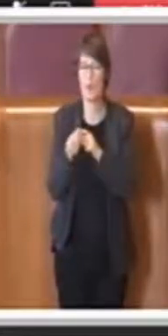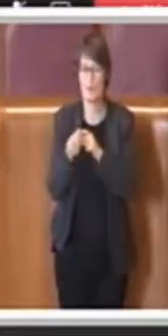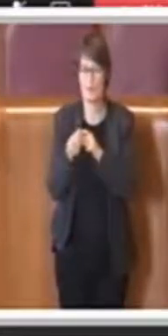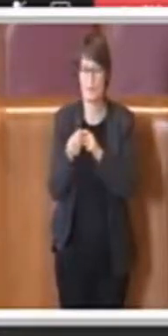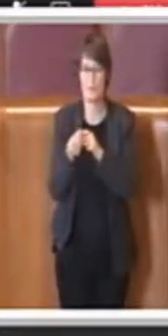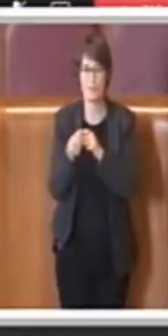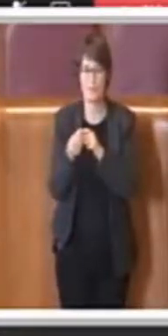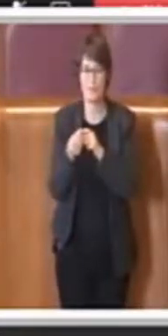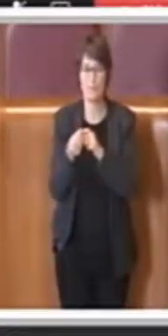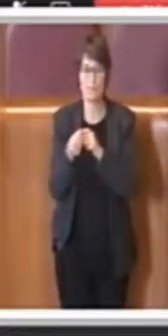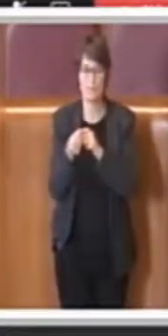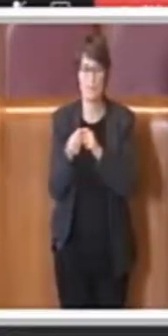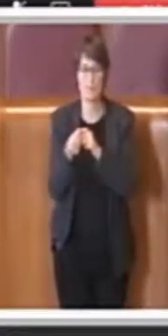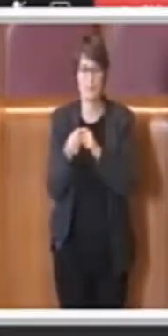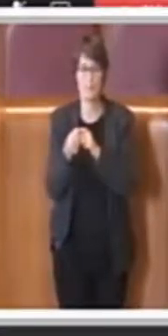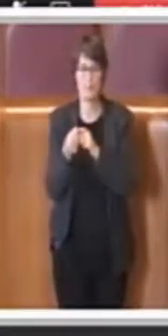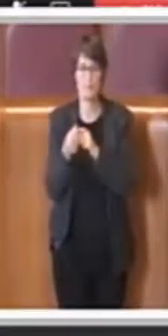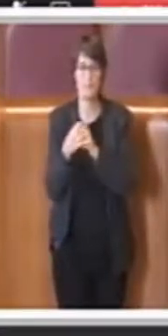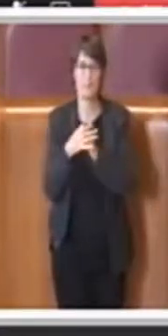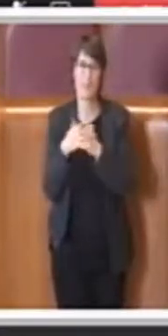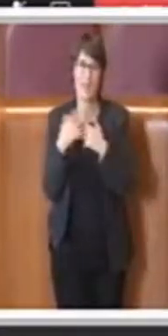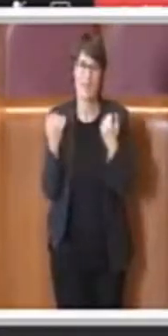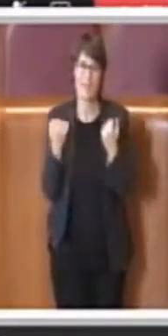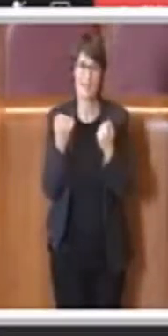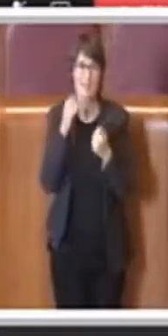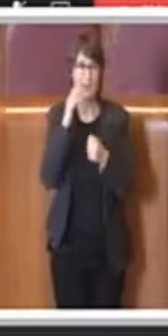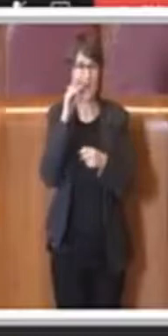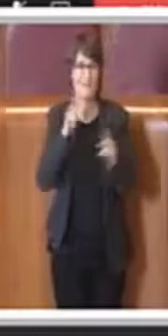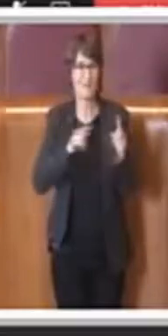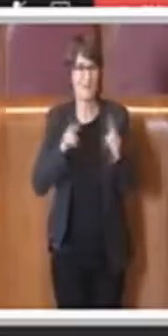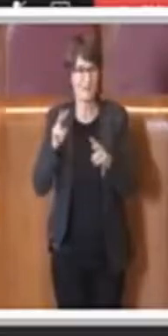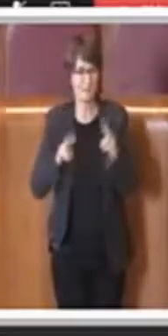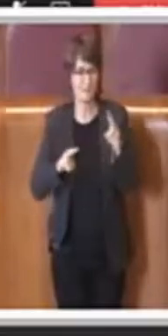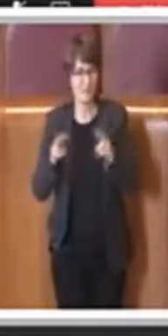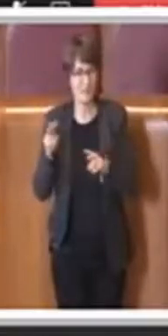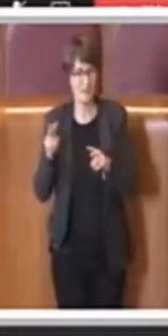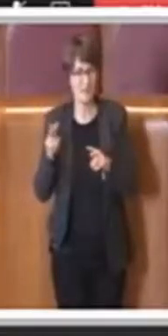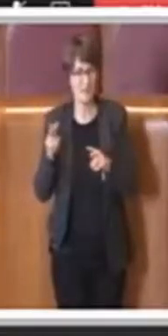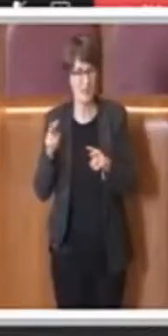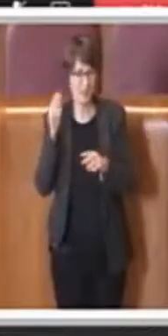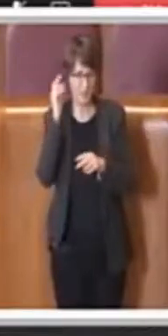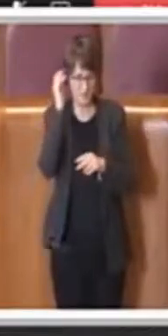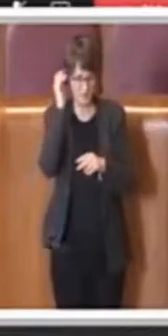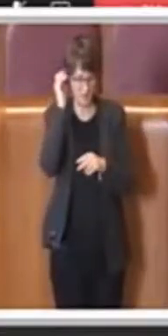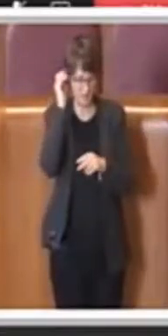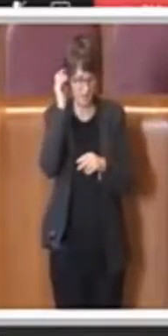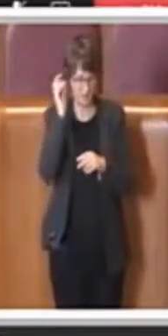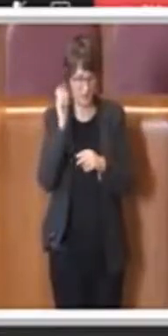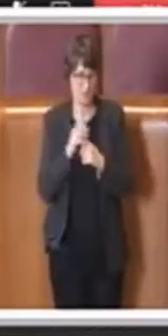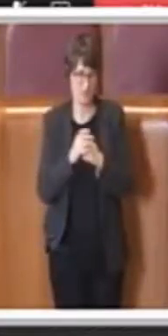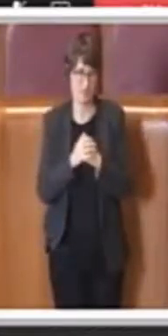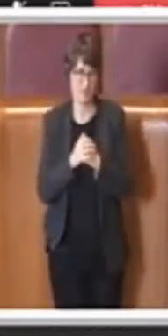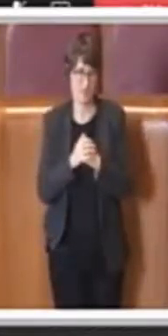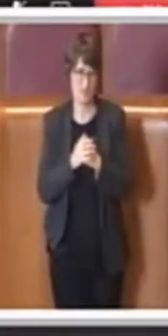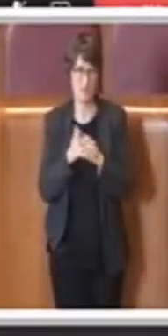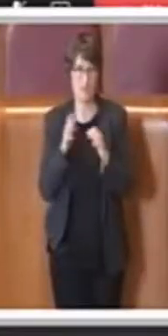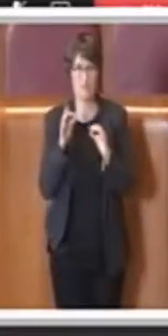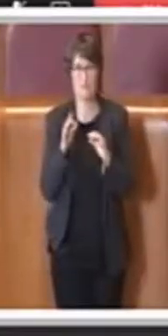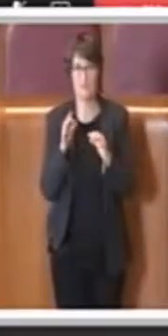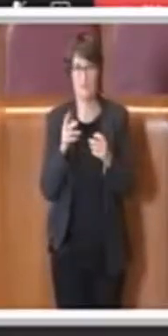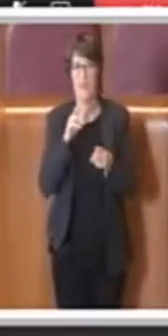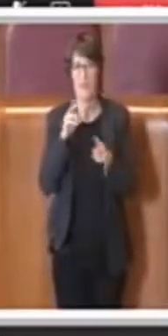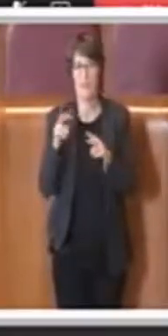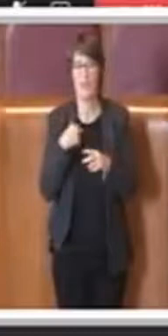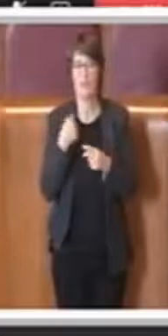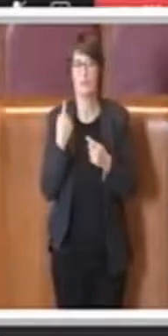'attività di verifica delle sottoscrizioni digitali e